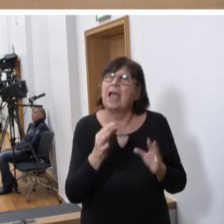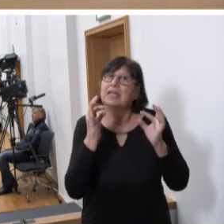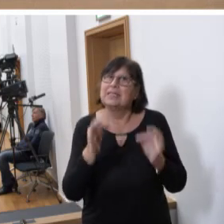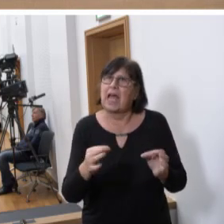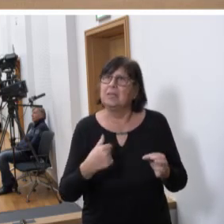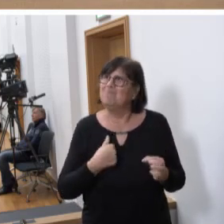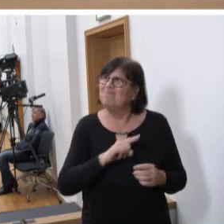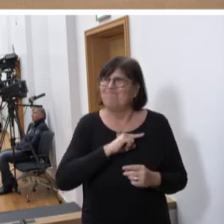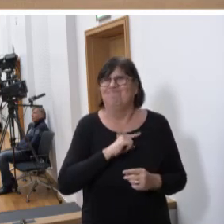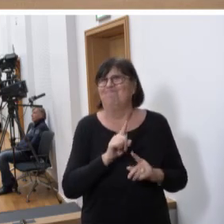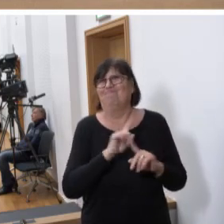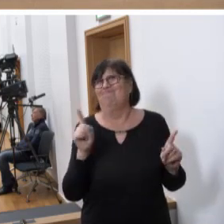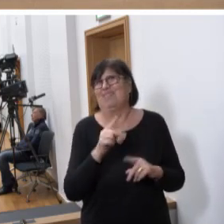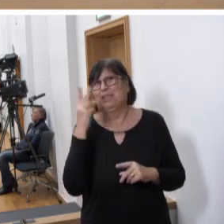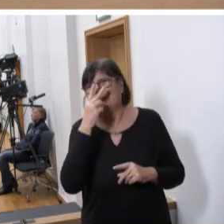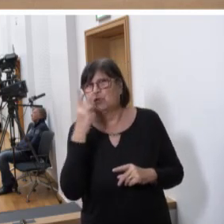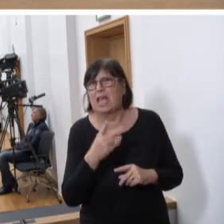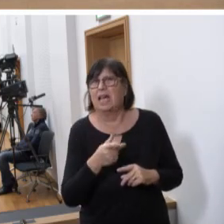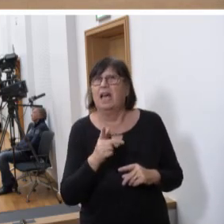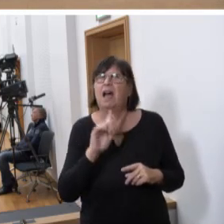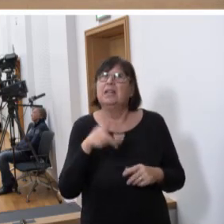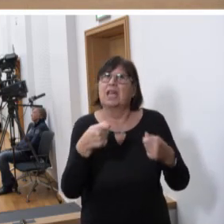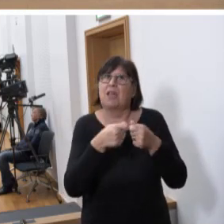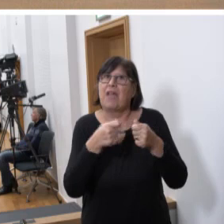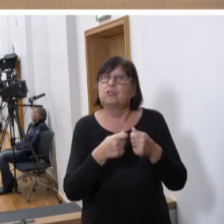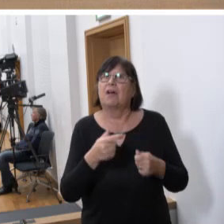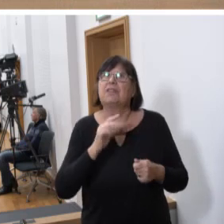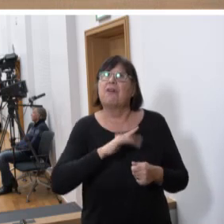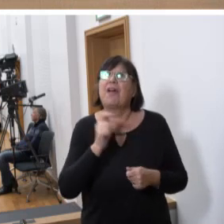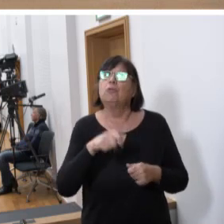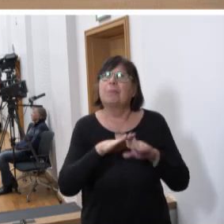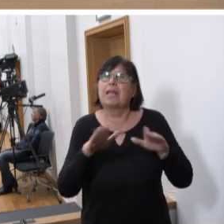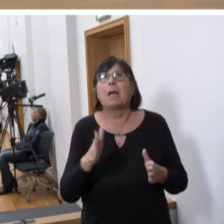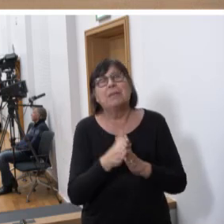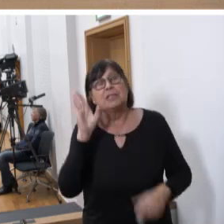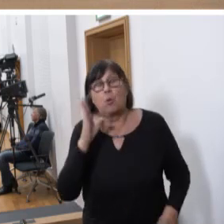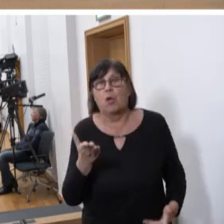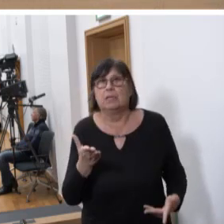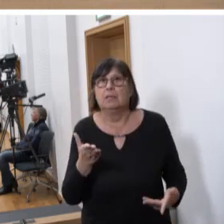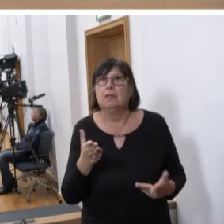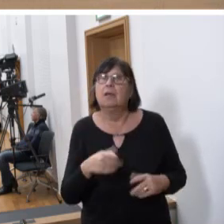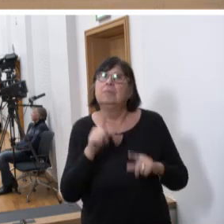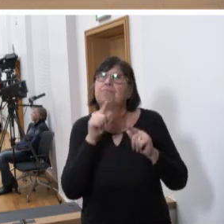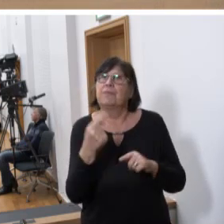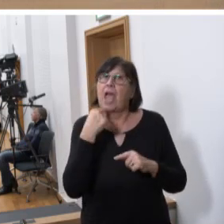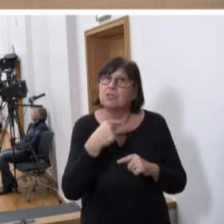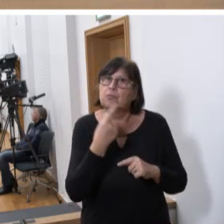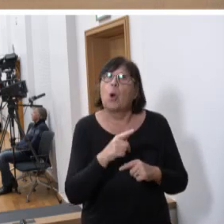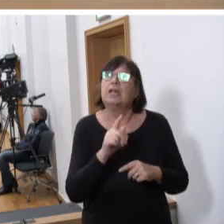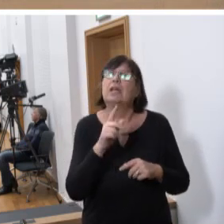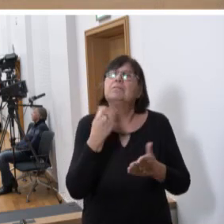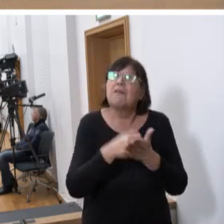aufstößt als Gewerkschafter. Frau Schmidt-Lang, hören Sie zu, das ist eben die angesprochene Wertschätzung.